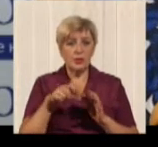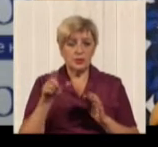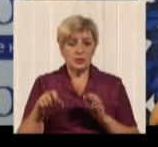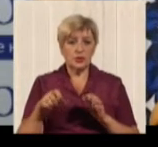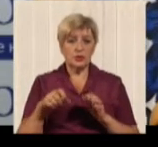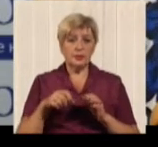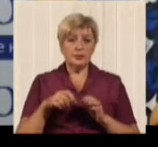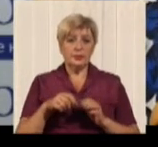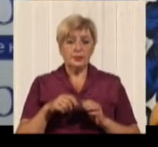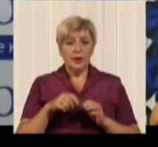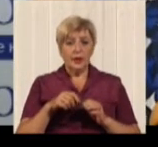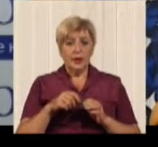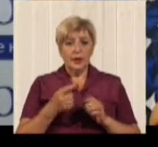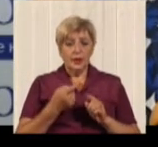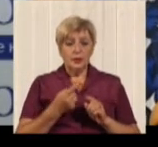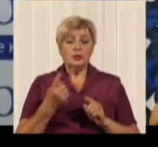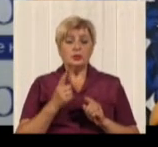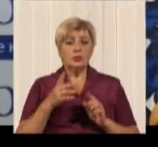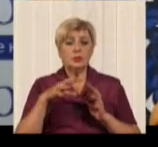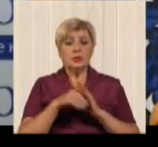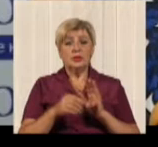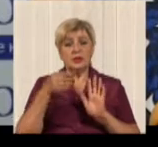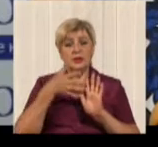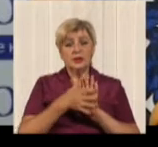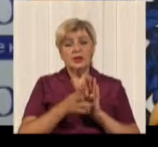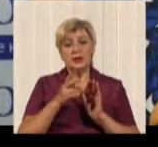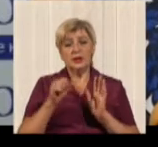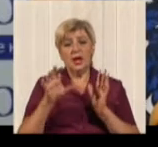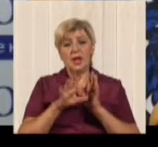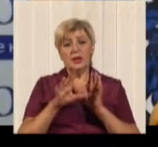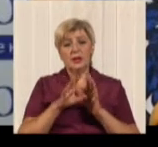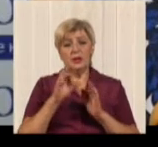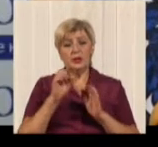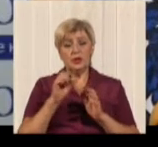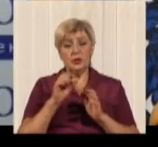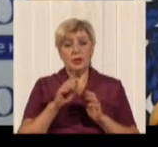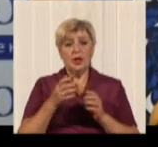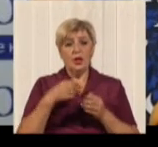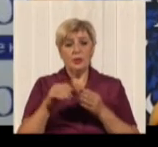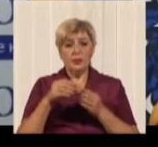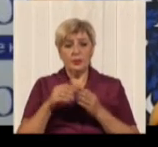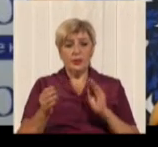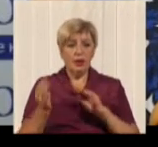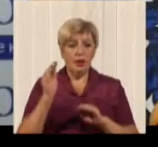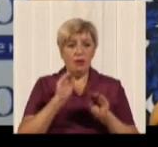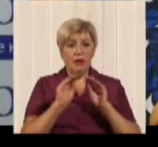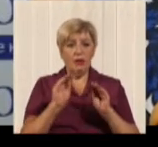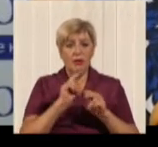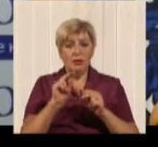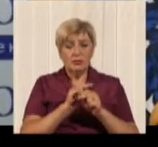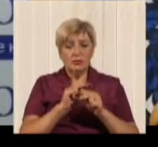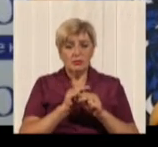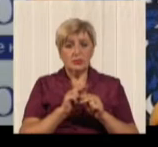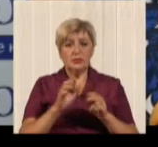то есть на основную діяльность предприятия, входить затрати на электроэнергію, на придбання матеріалів, комплектующих, запасних